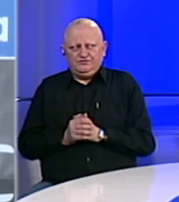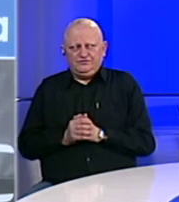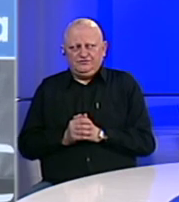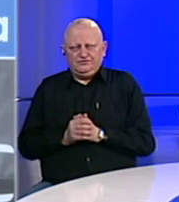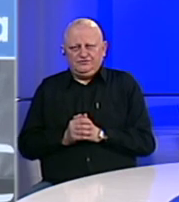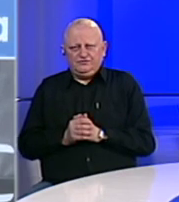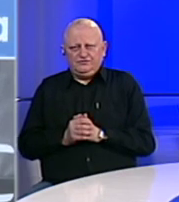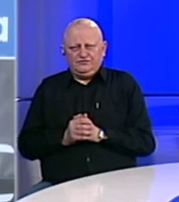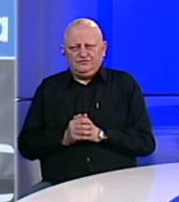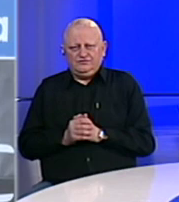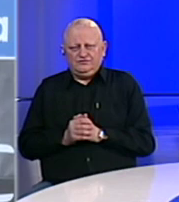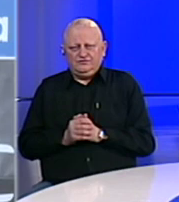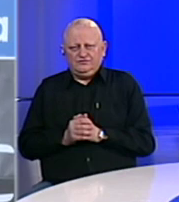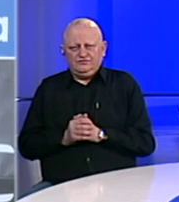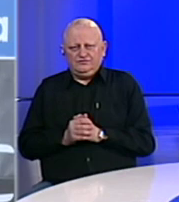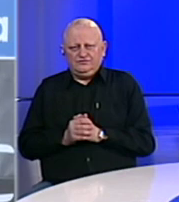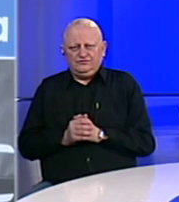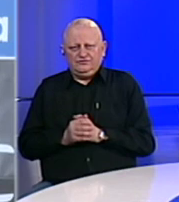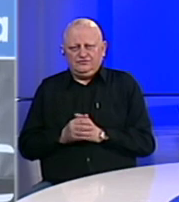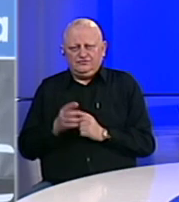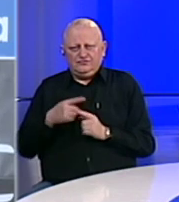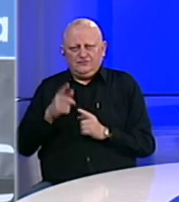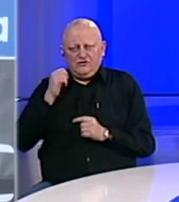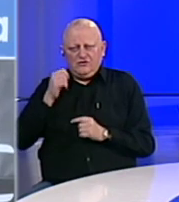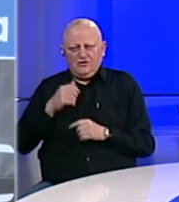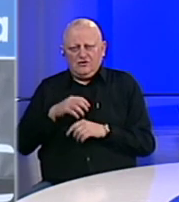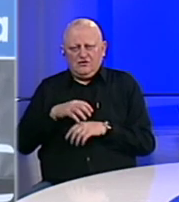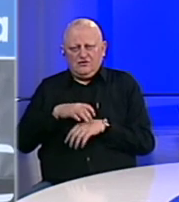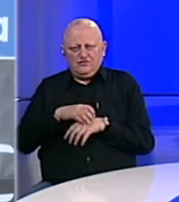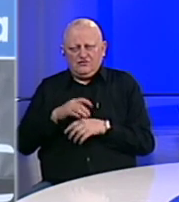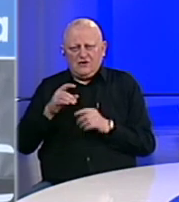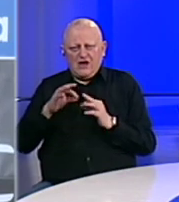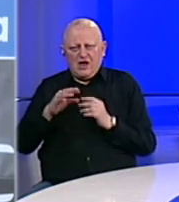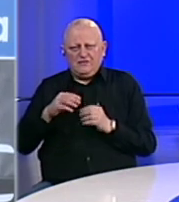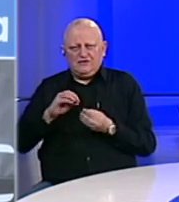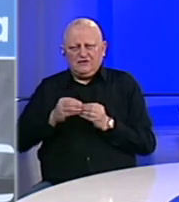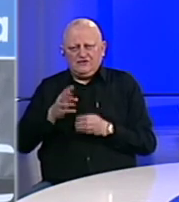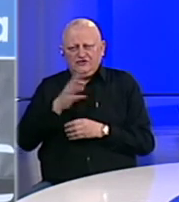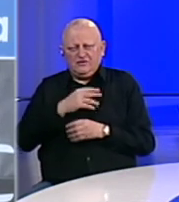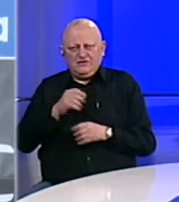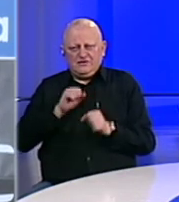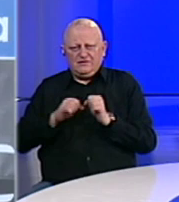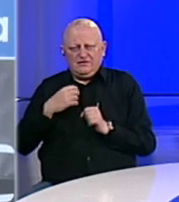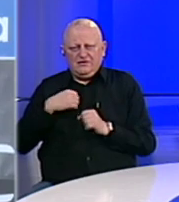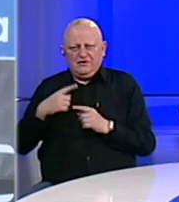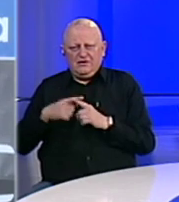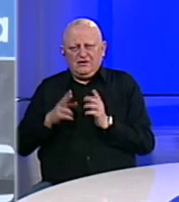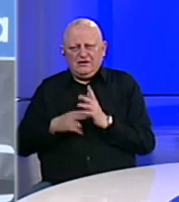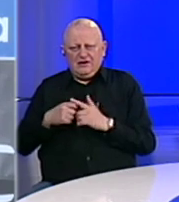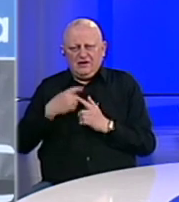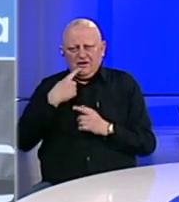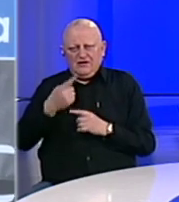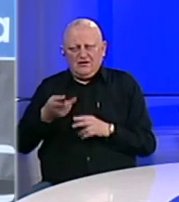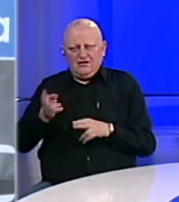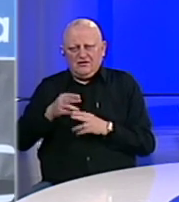Pitanje dnevni list Mostar. Obzirom da je jučer dr. Jurca Rapović s kriznog štaba civilne zaštite HNK kazao